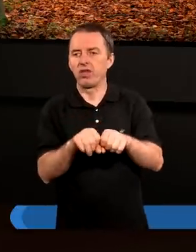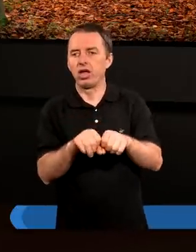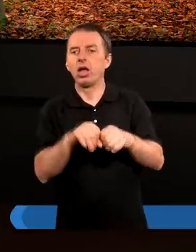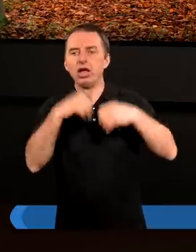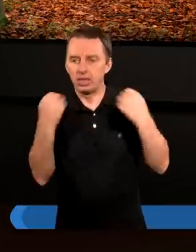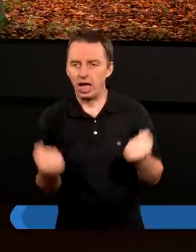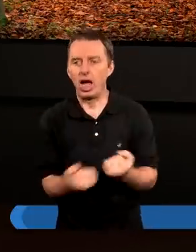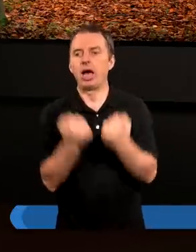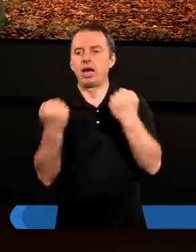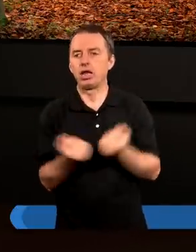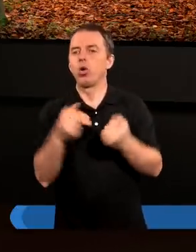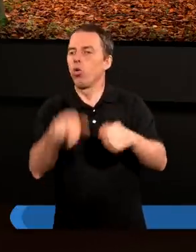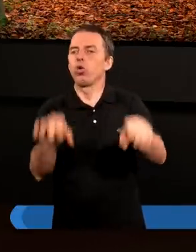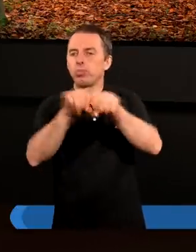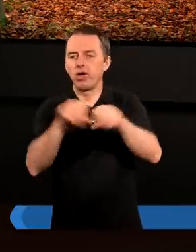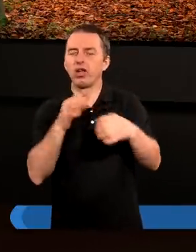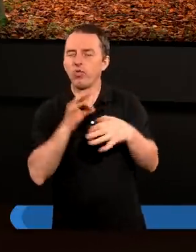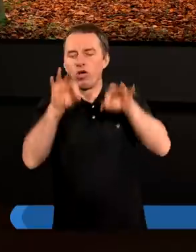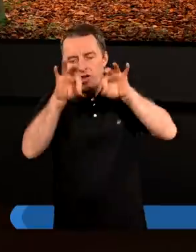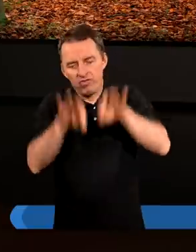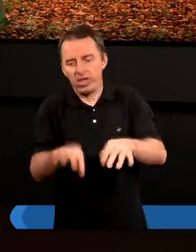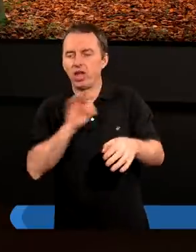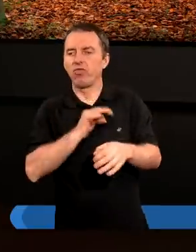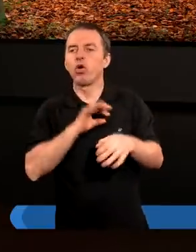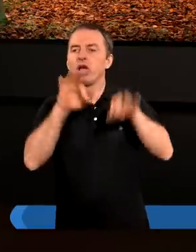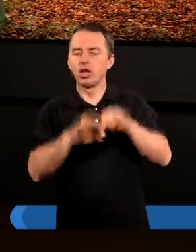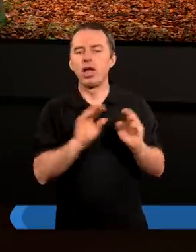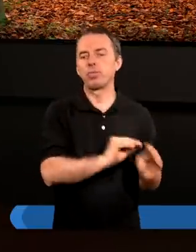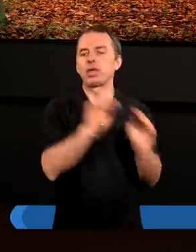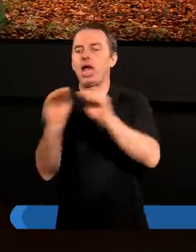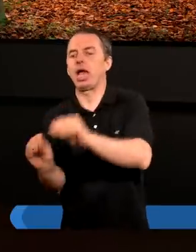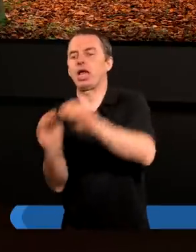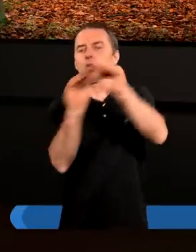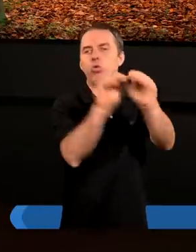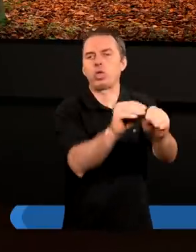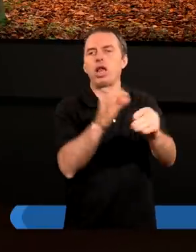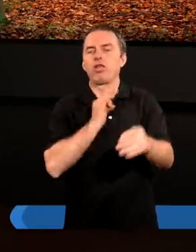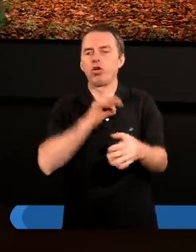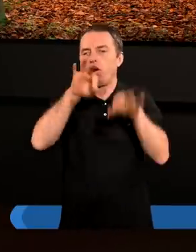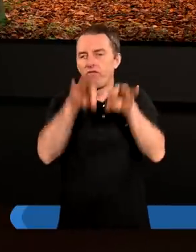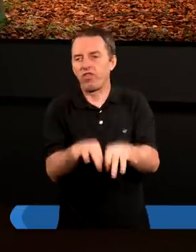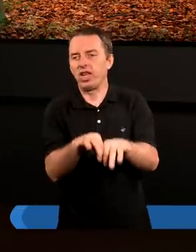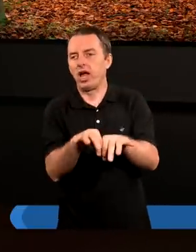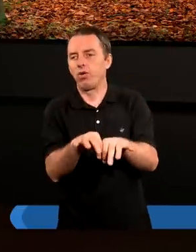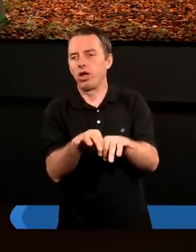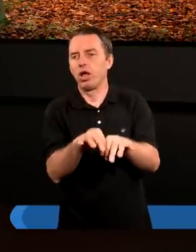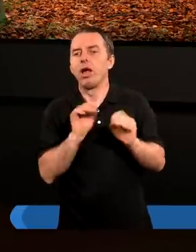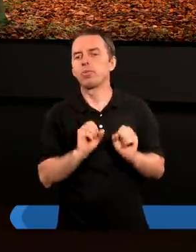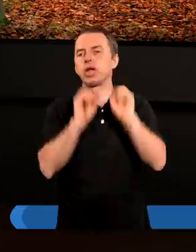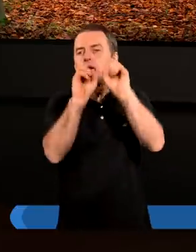starali się usprawiedliwić swoją winę, swój grzech. Przerzucali się winą, a w każdym razie